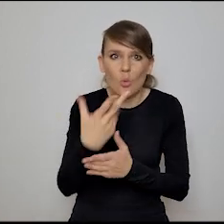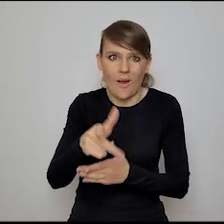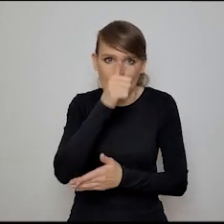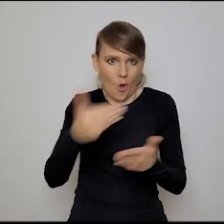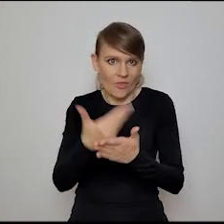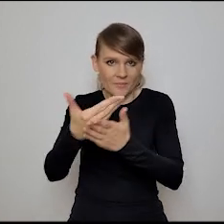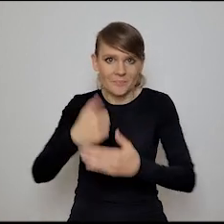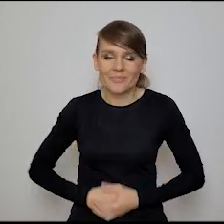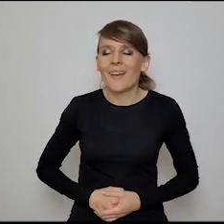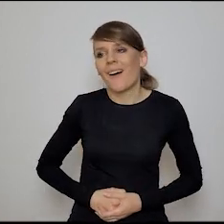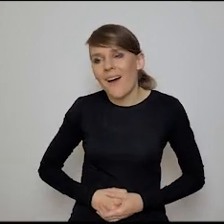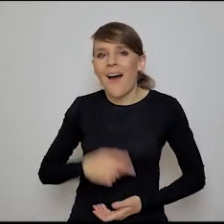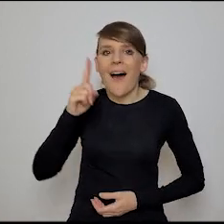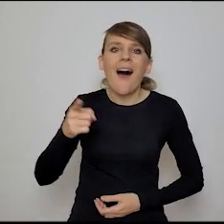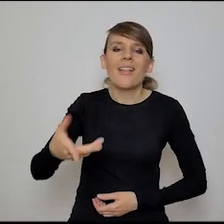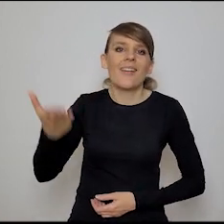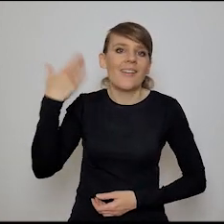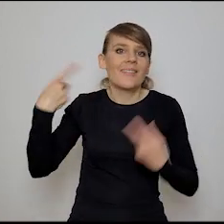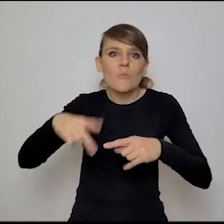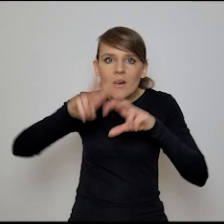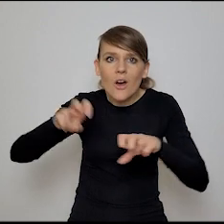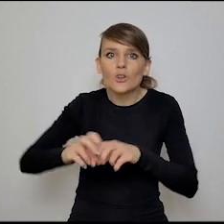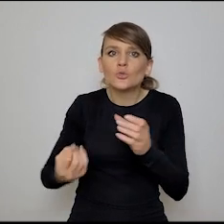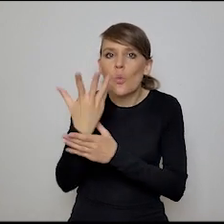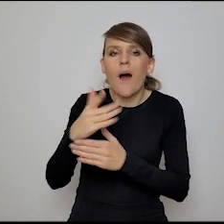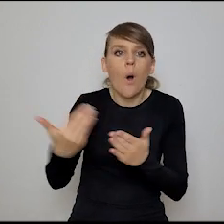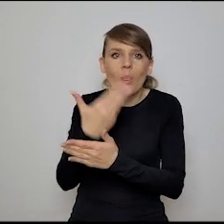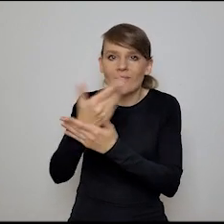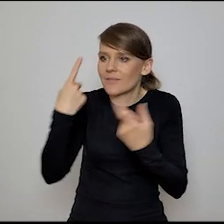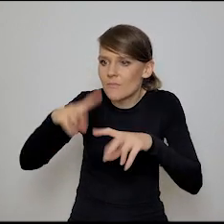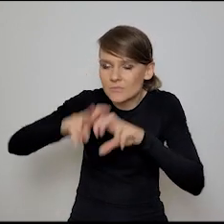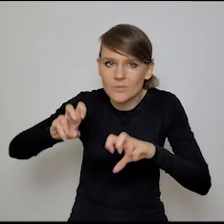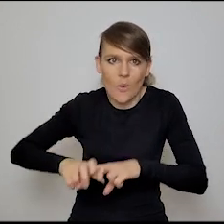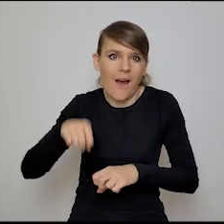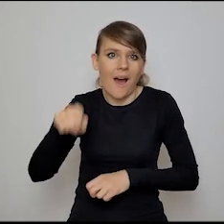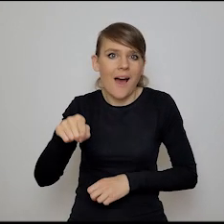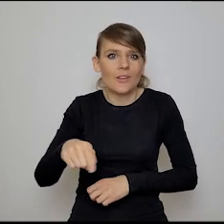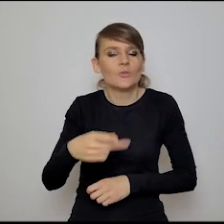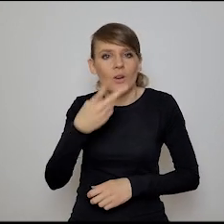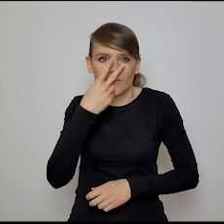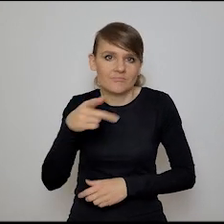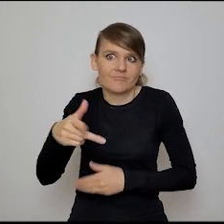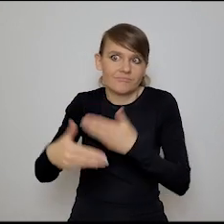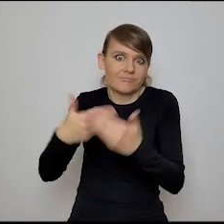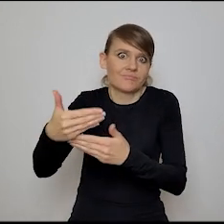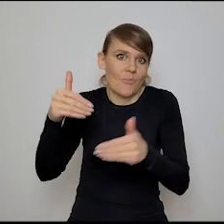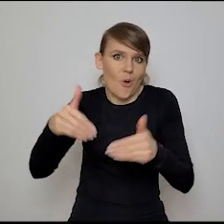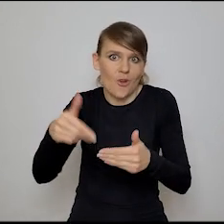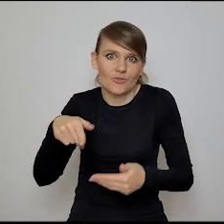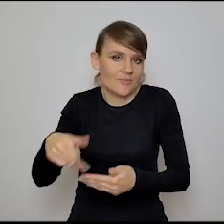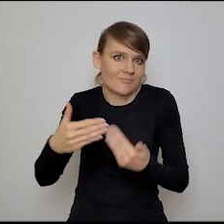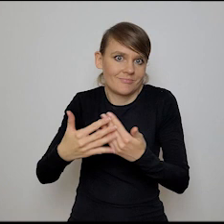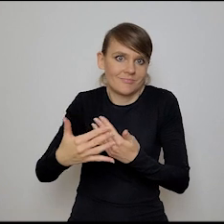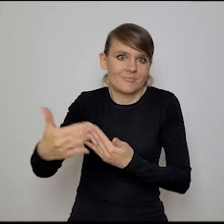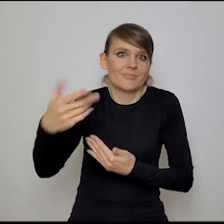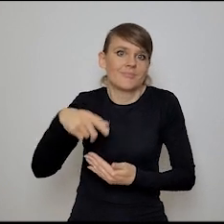No, ale nie eksplorowaliśmy tych źródeł na przykład odnawialnych za bardzo, a one z kolei są takie, wiesz, promising, bym powiedział, no, w tym sensie,